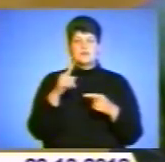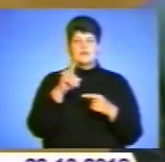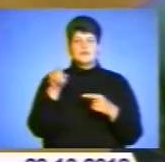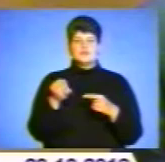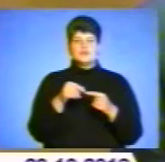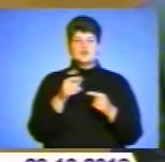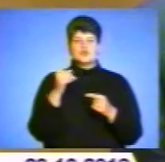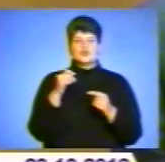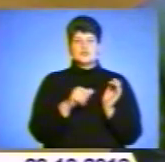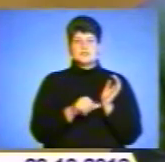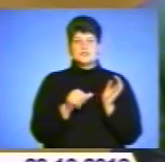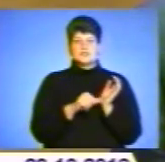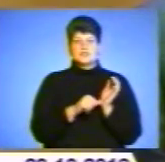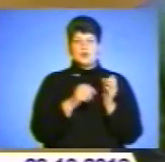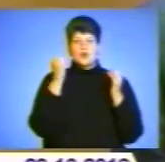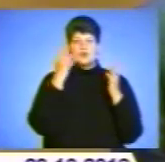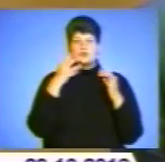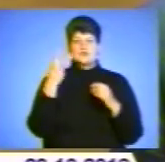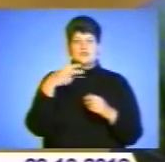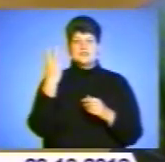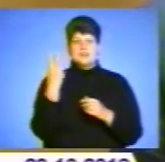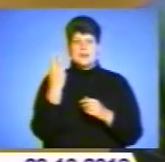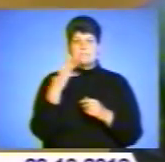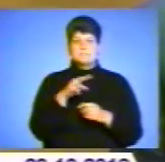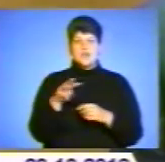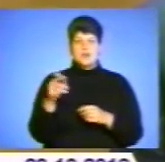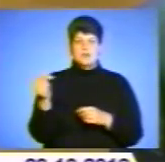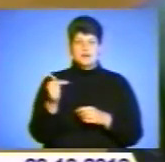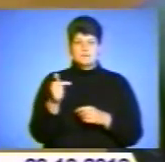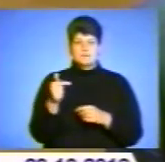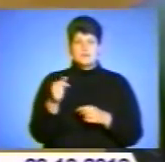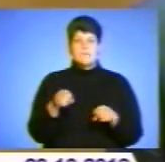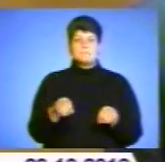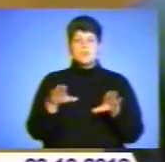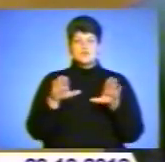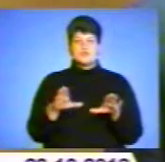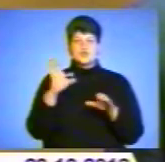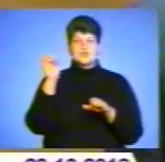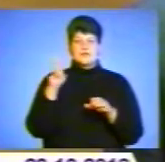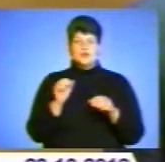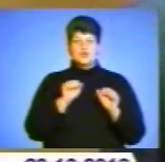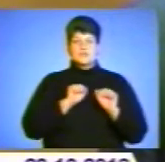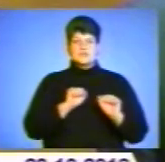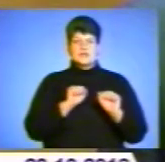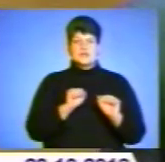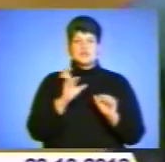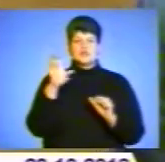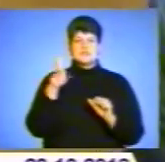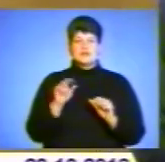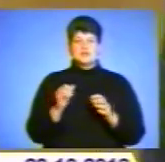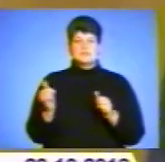мільйони, культуру 23 мільйони гривень. Установи соціального захисту та соціального обобезпечення